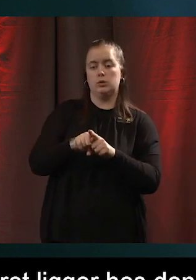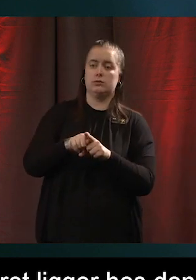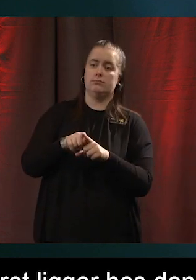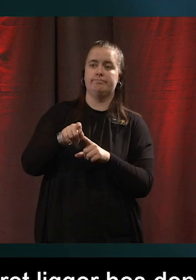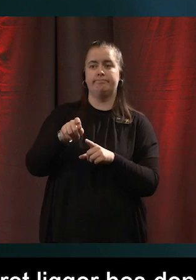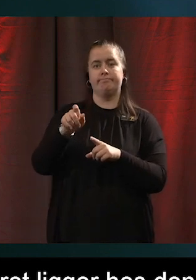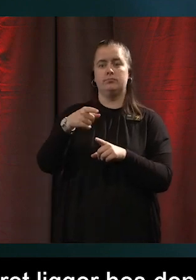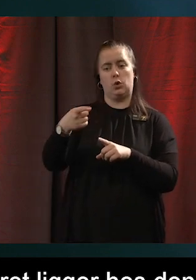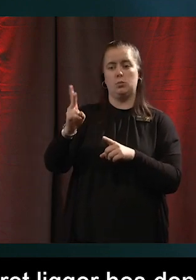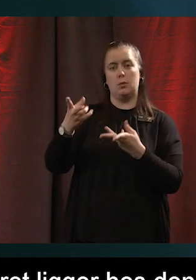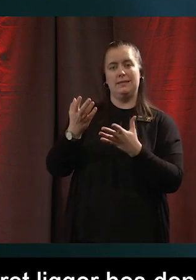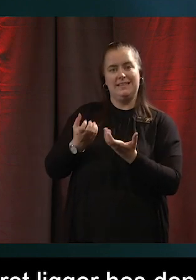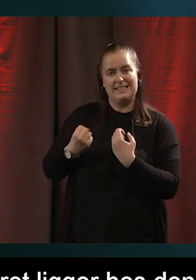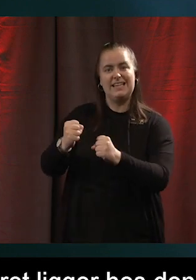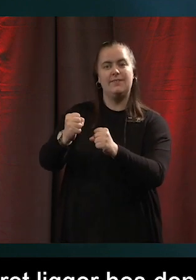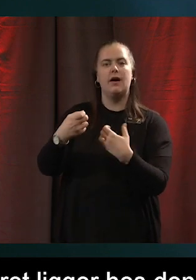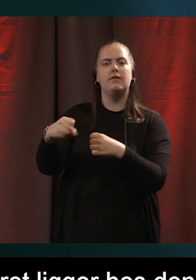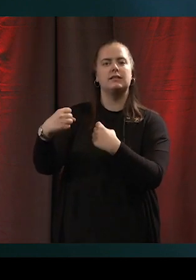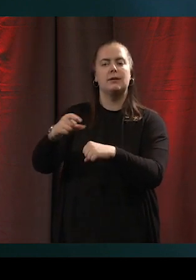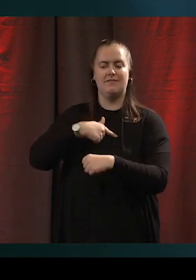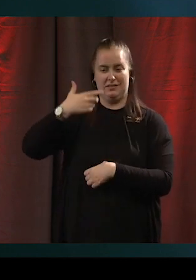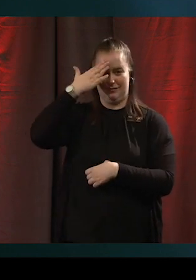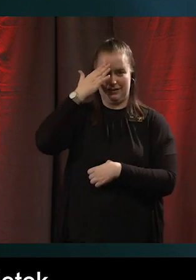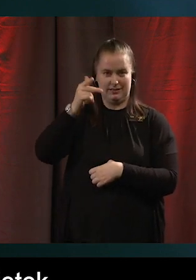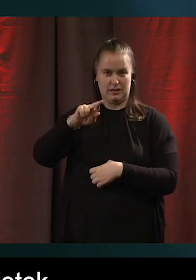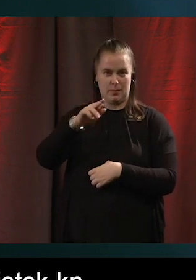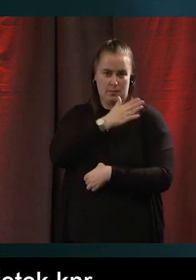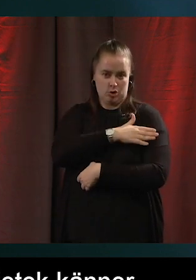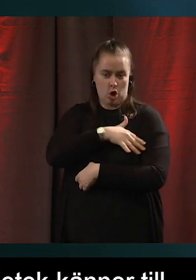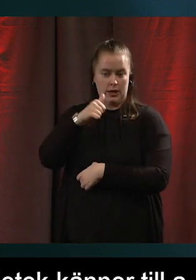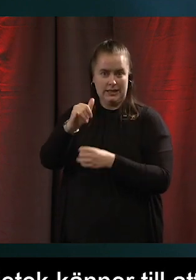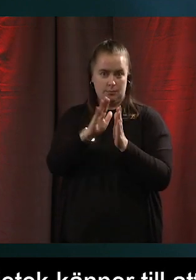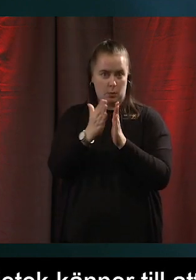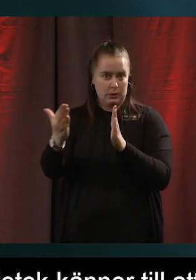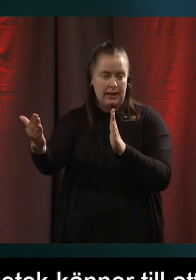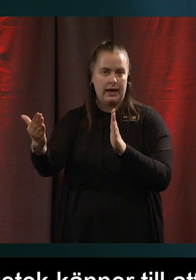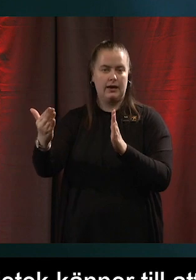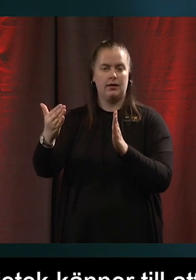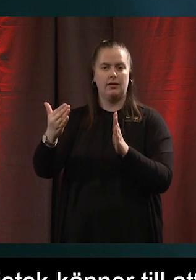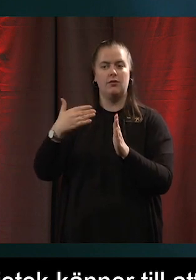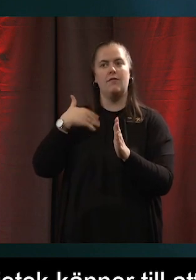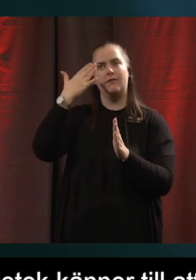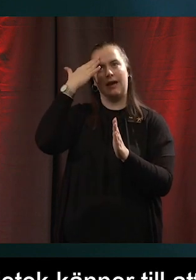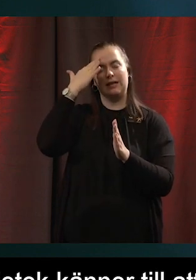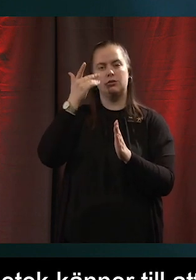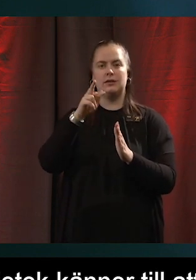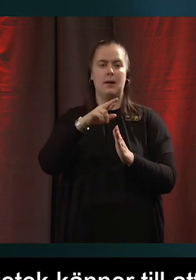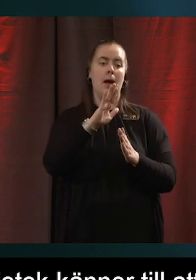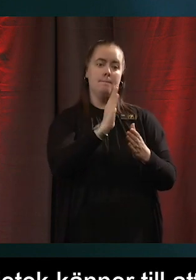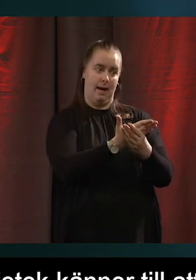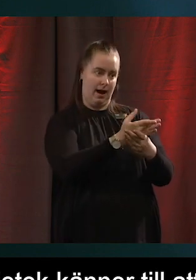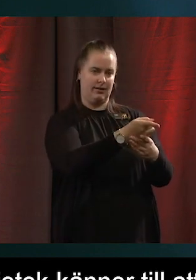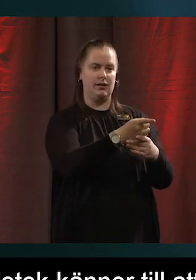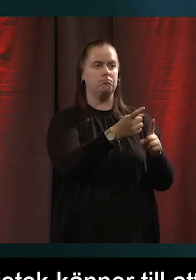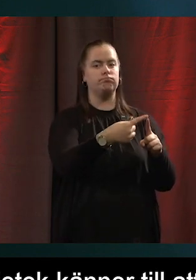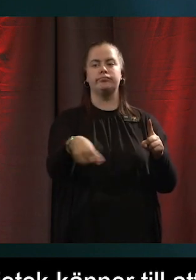vet ju ibland att den som jobbar på bibliotek känner till att bankerna skickar folk till biblioteket snarare